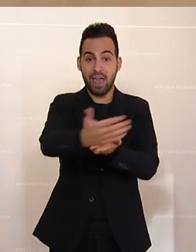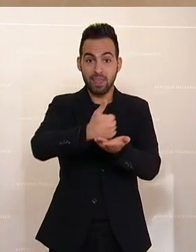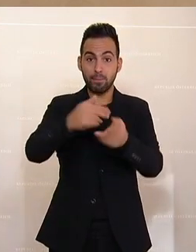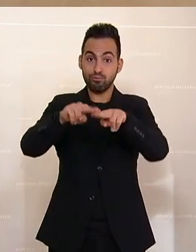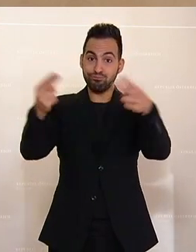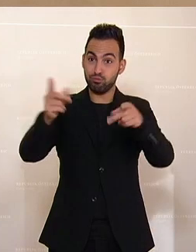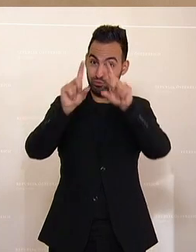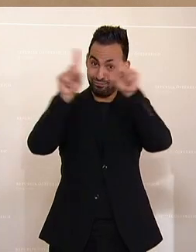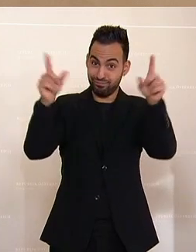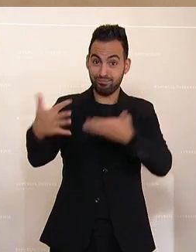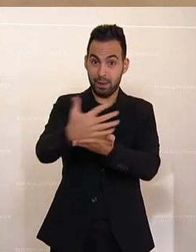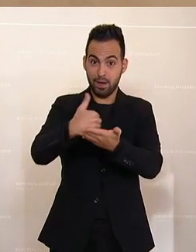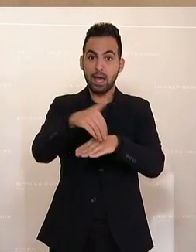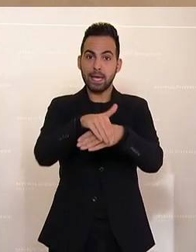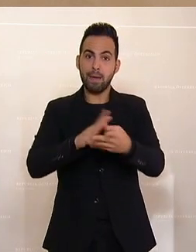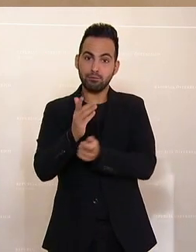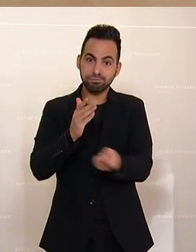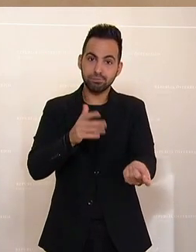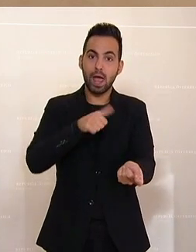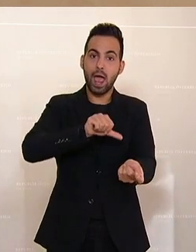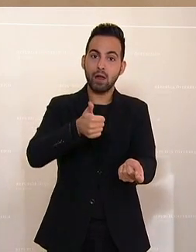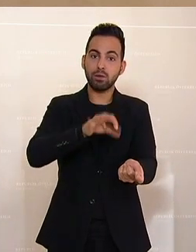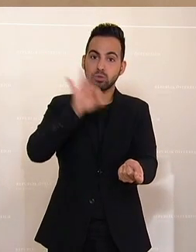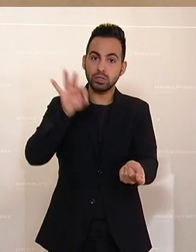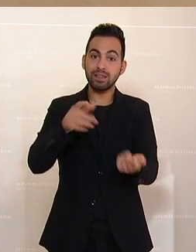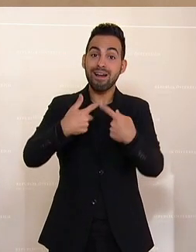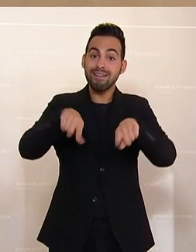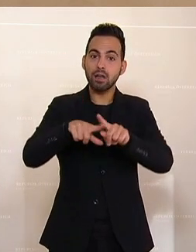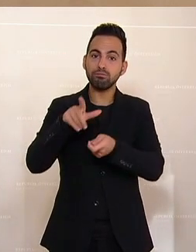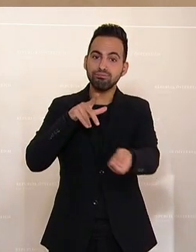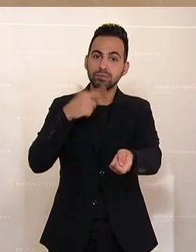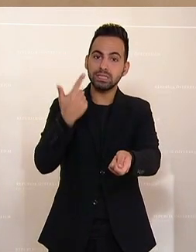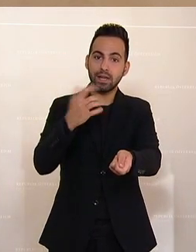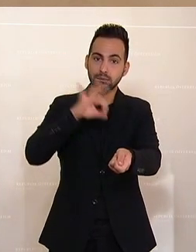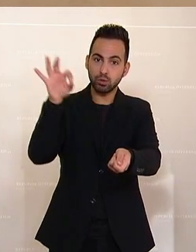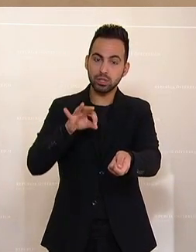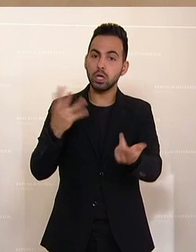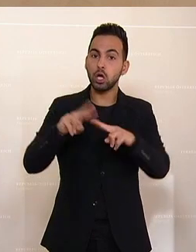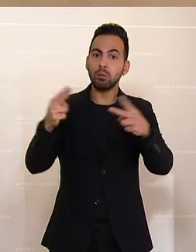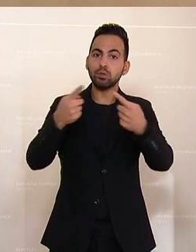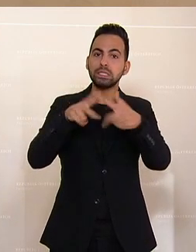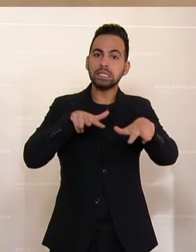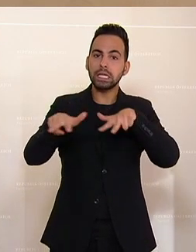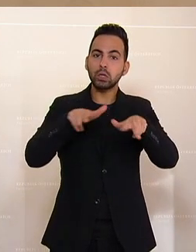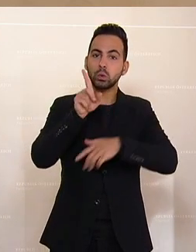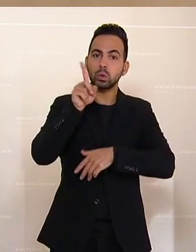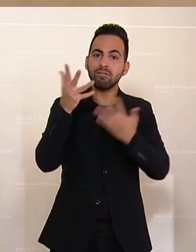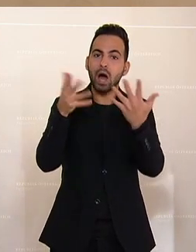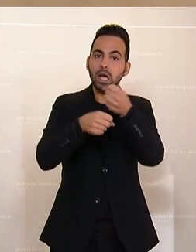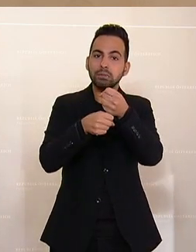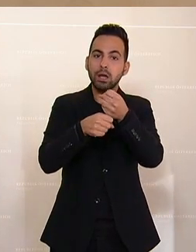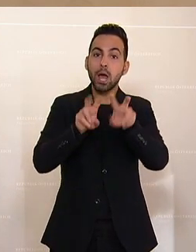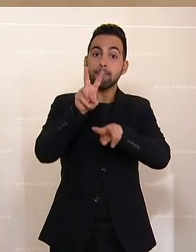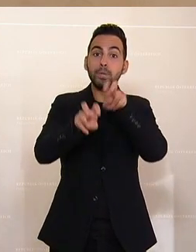Bundes bekommen die Gemeinden rund 11 Prozent und die Länder rund 20 Prozent. Und was macht die Bundesregierung mit den